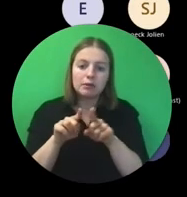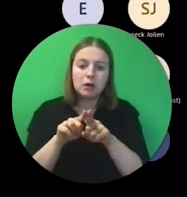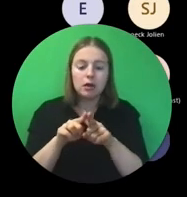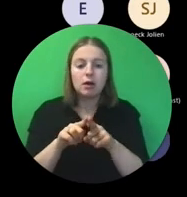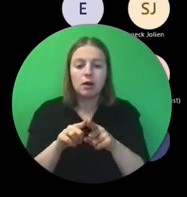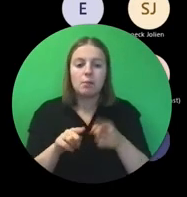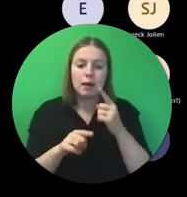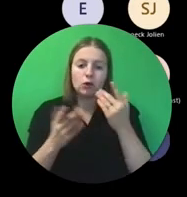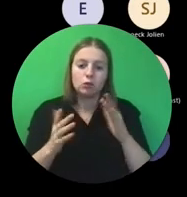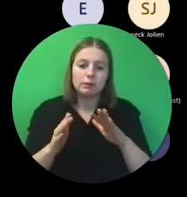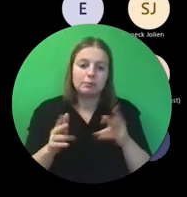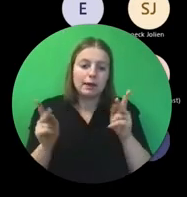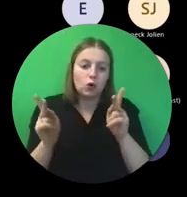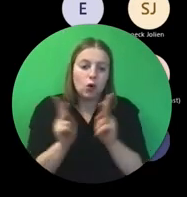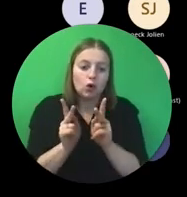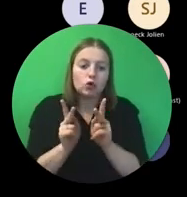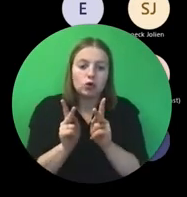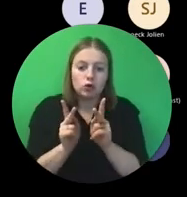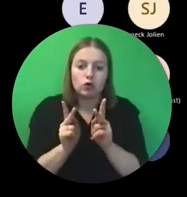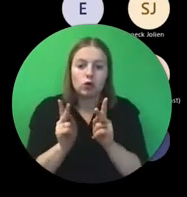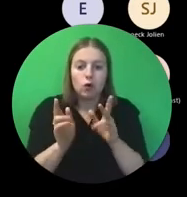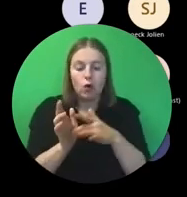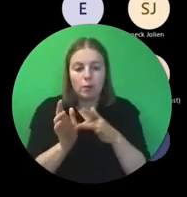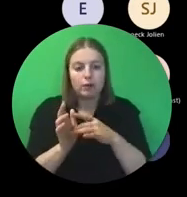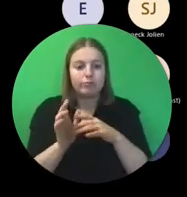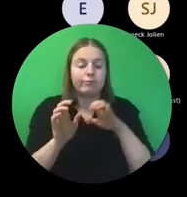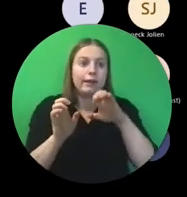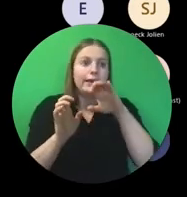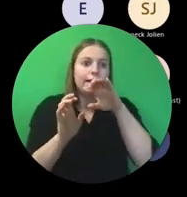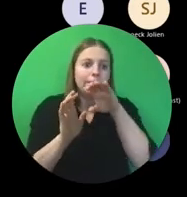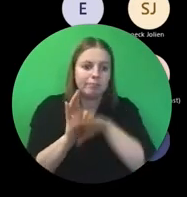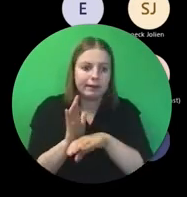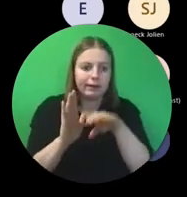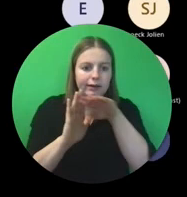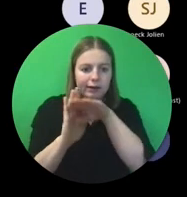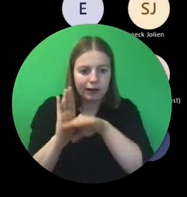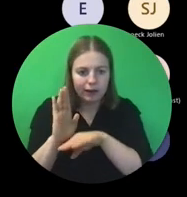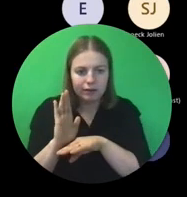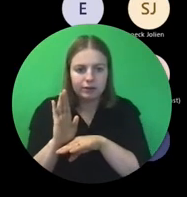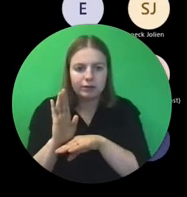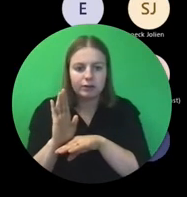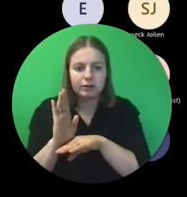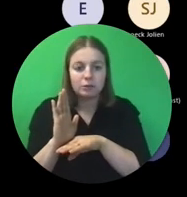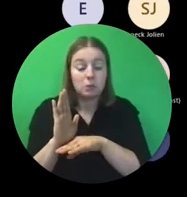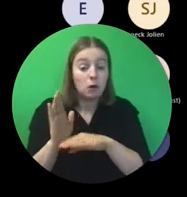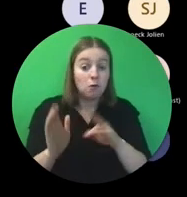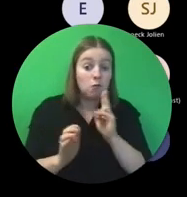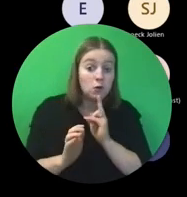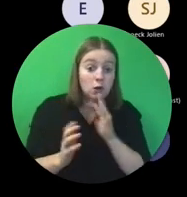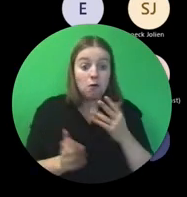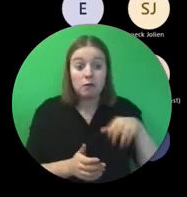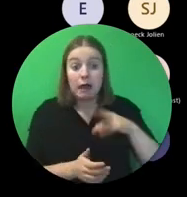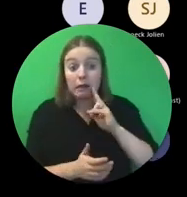wellicht iets korter zijn, omdat de hoeveelheid regels veel beknopter is. We gaan straks zien of dat dan voor of nadeel is.